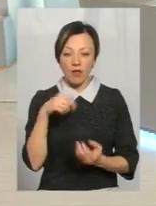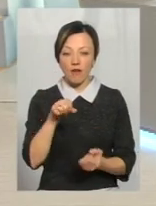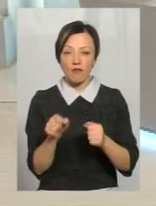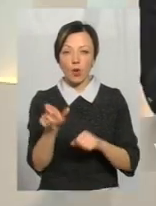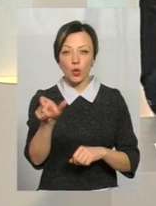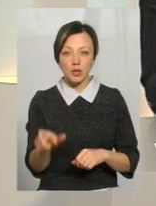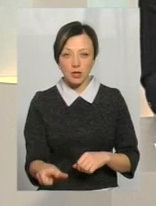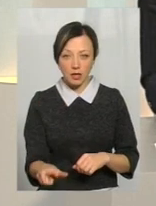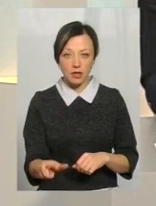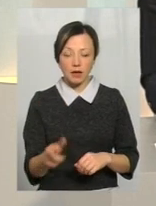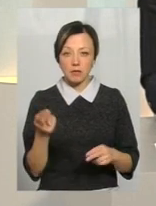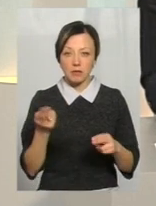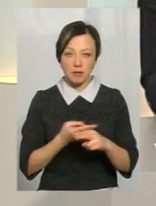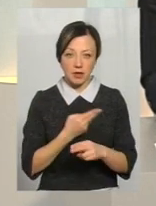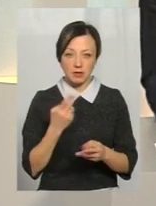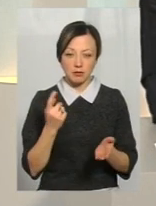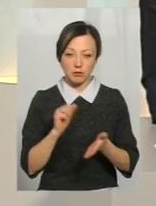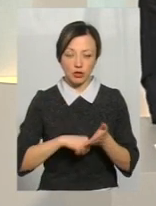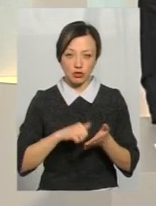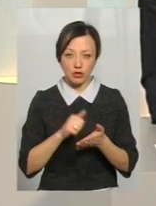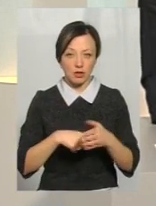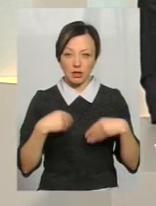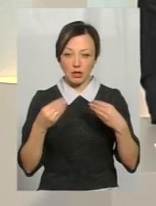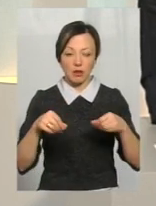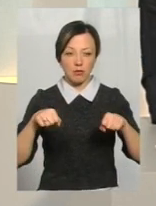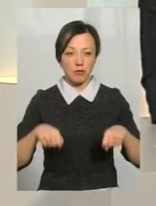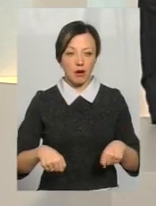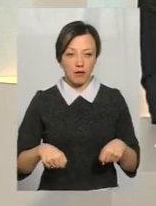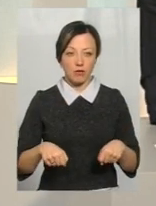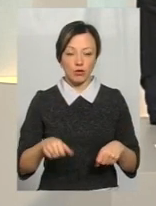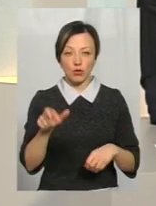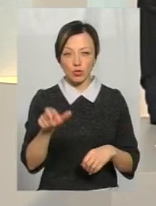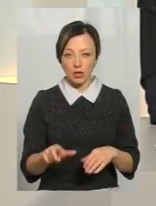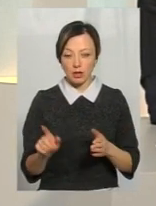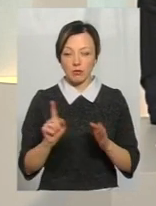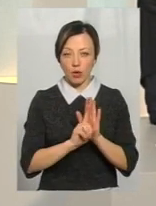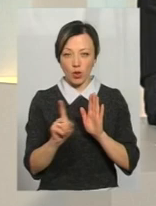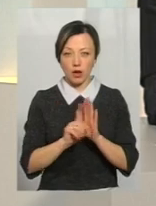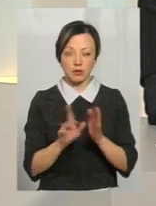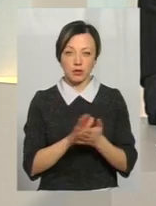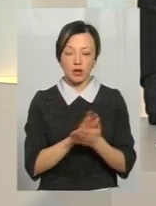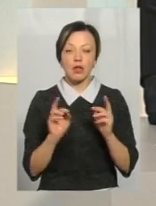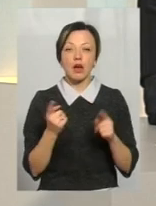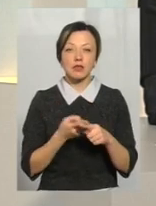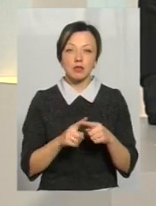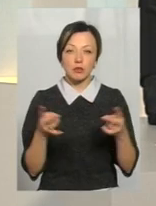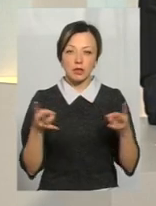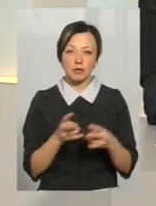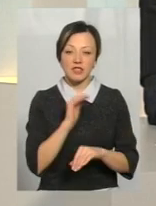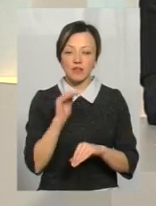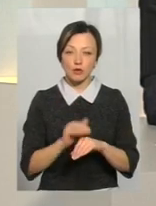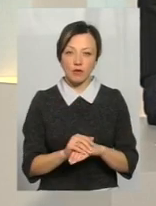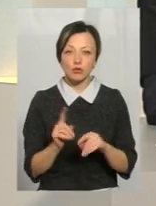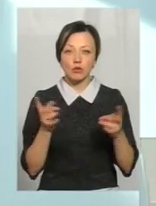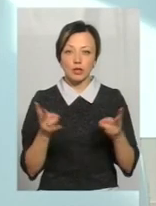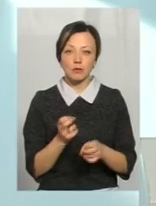не обґрунтовано не надав право проїхати у транспорті, як це потрібно зафіксувати, що